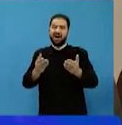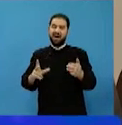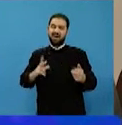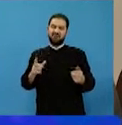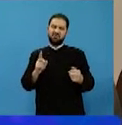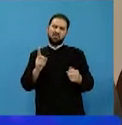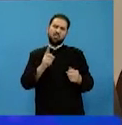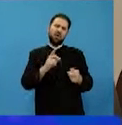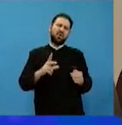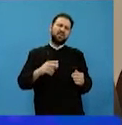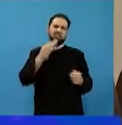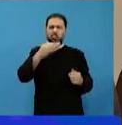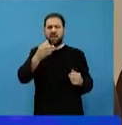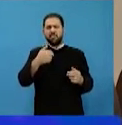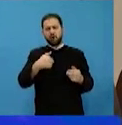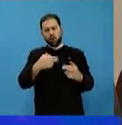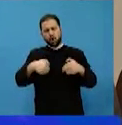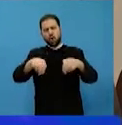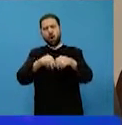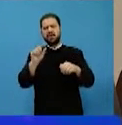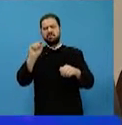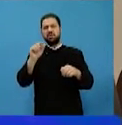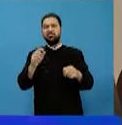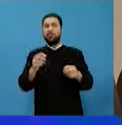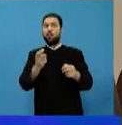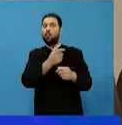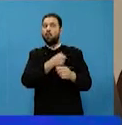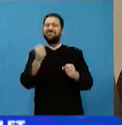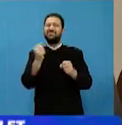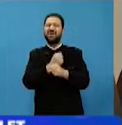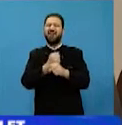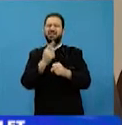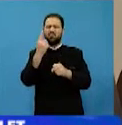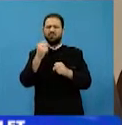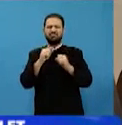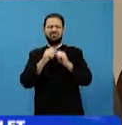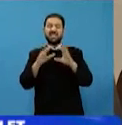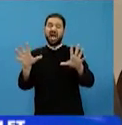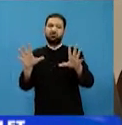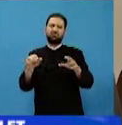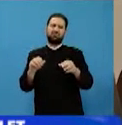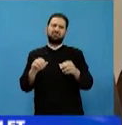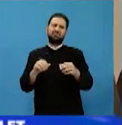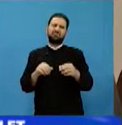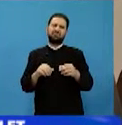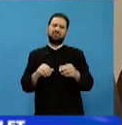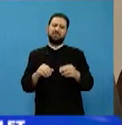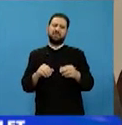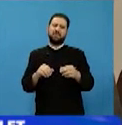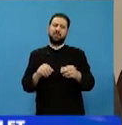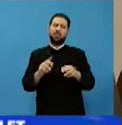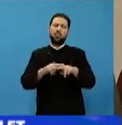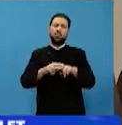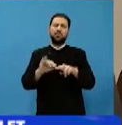noi ori spunem noi, foarte mici, pot provoca un dezastru imens. La fel cum și